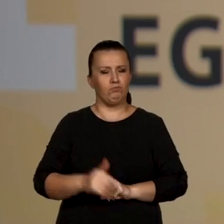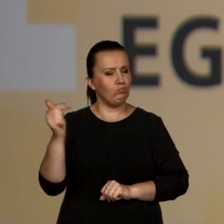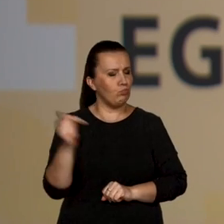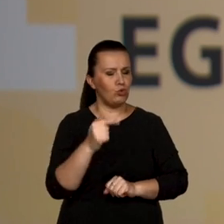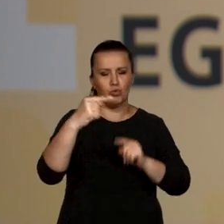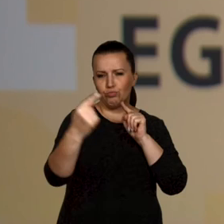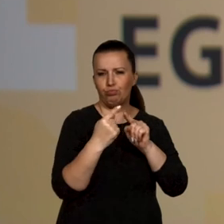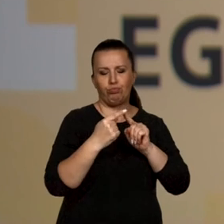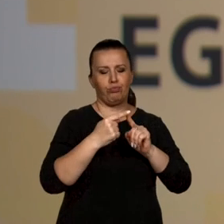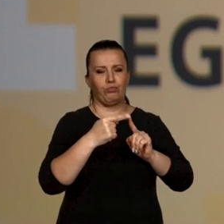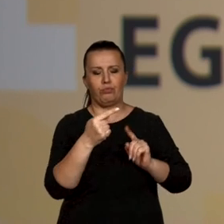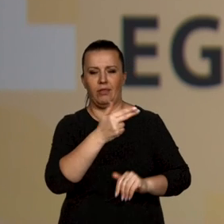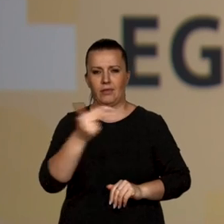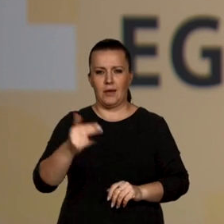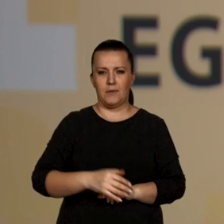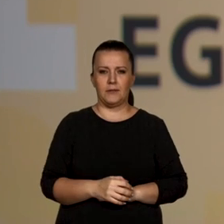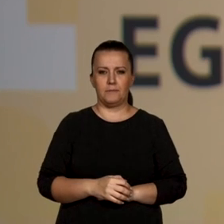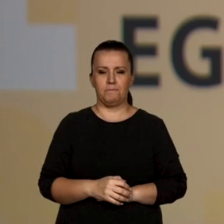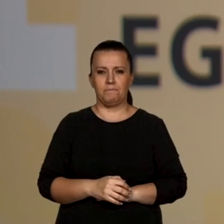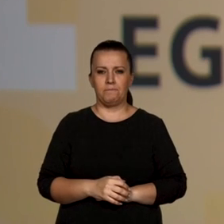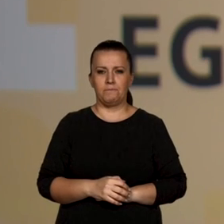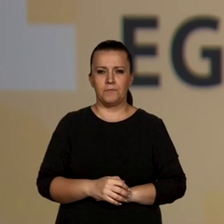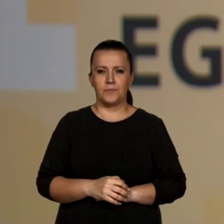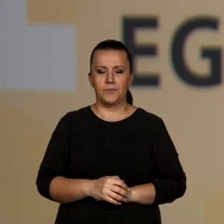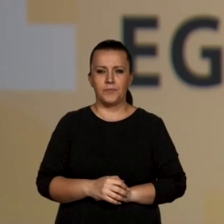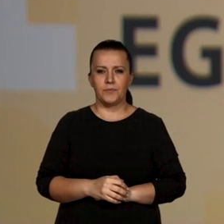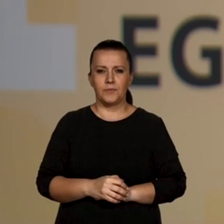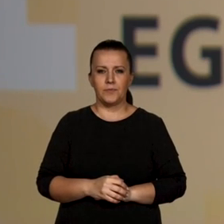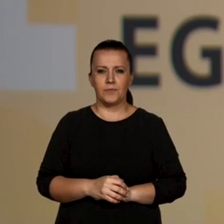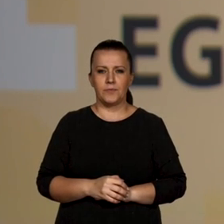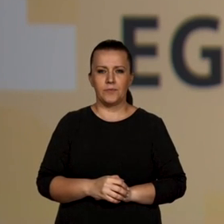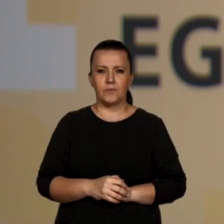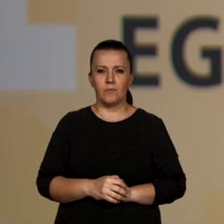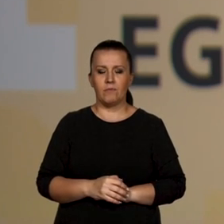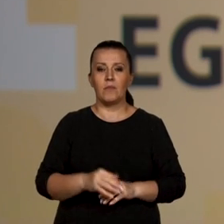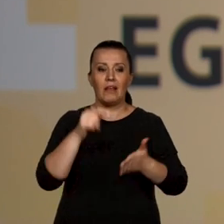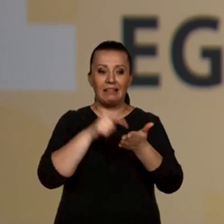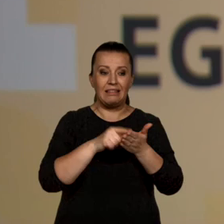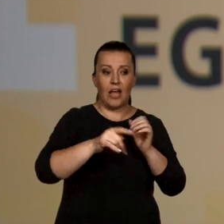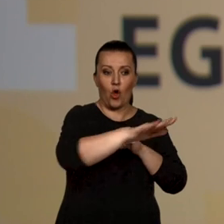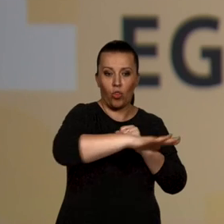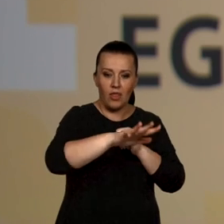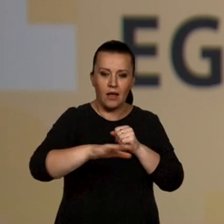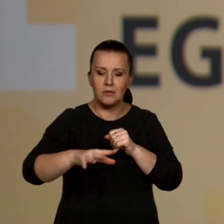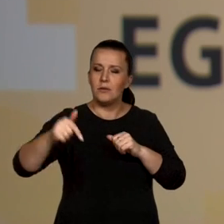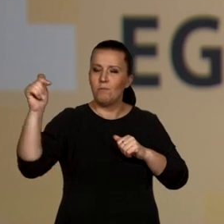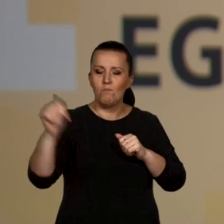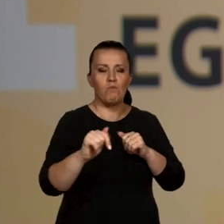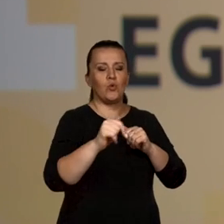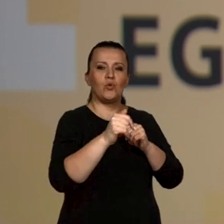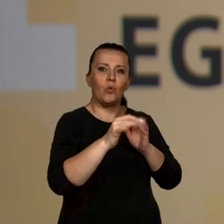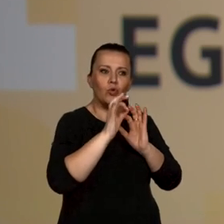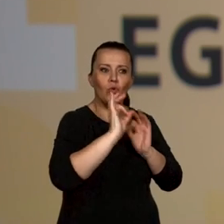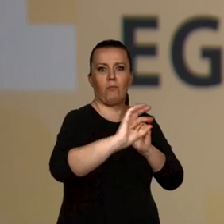do tematu, jaki został Ci wyznaczony, do zagadnienia, które zostało przed Tobą postawione. One muszą być funkcjonalne.